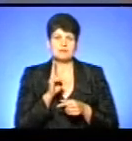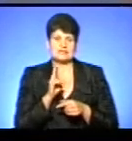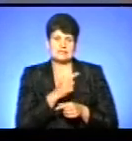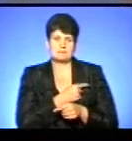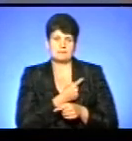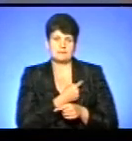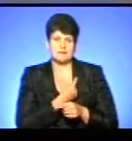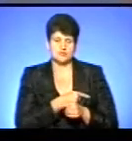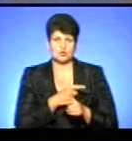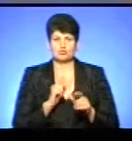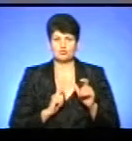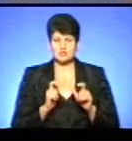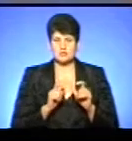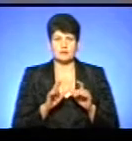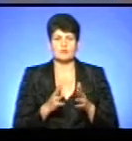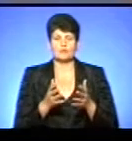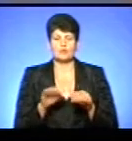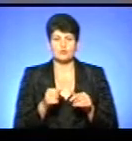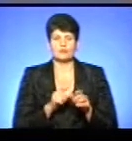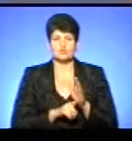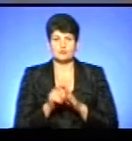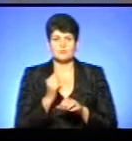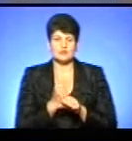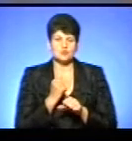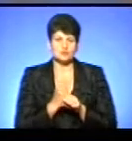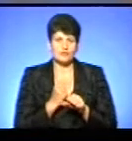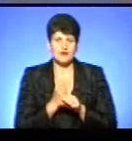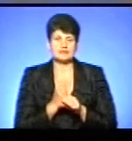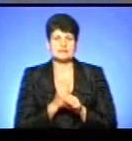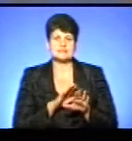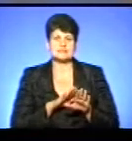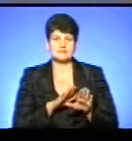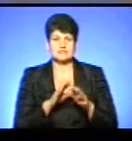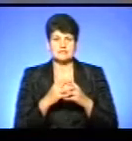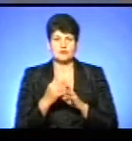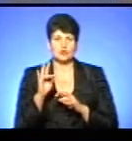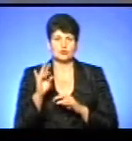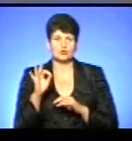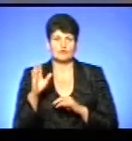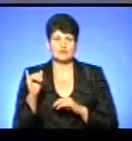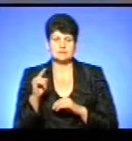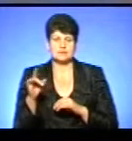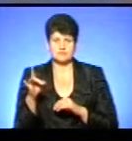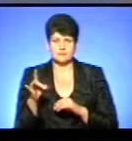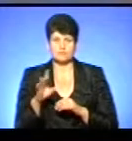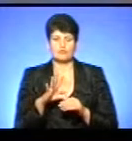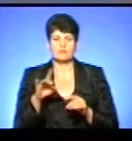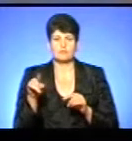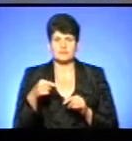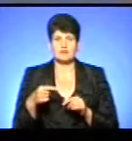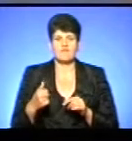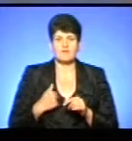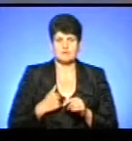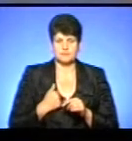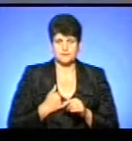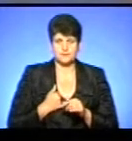Отримавши диплом, почав працювати завідуючим фельдшерсько-акушерського пункту села Новини на Збаращі, звідки був призваний до лаврадянської